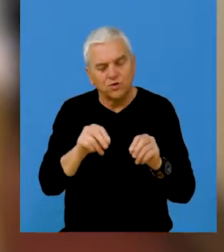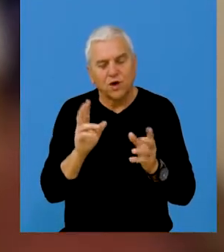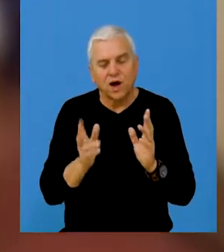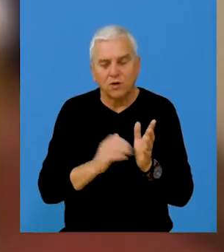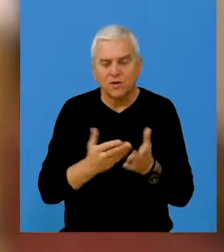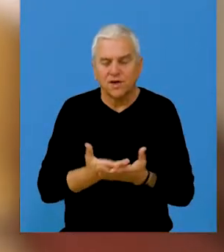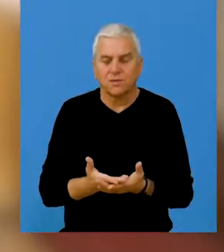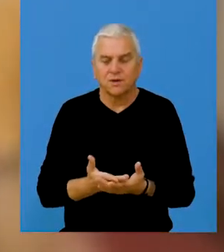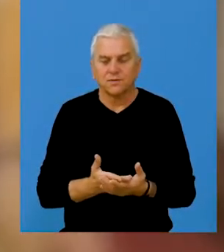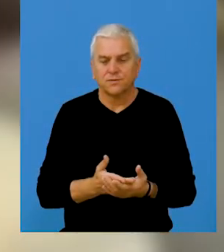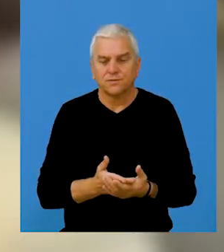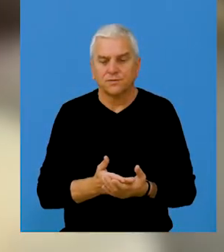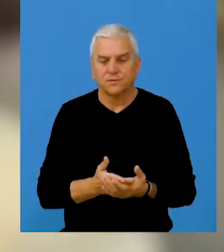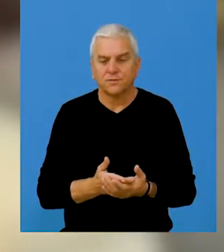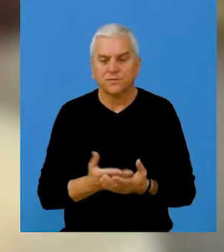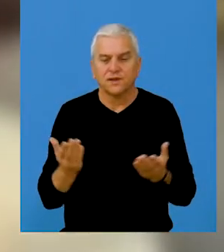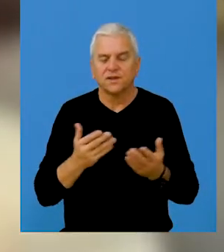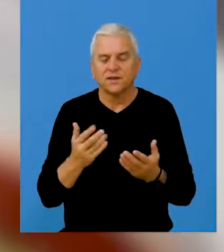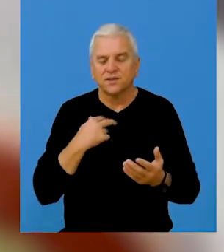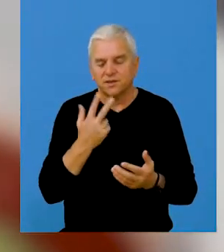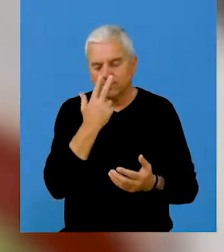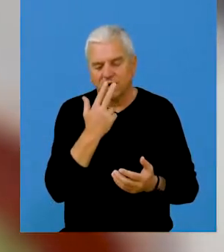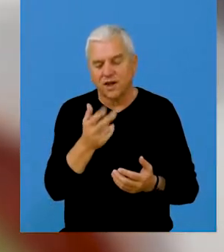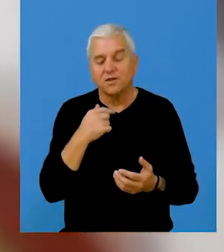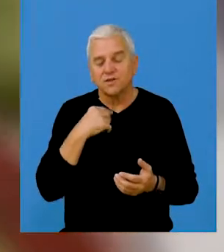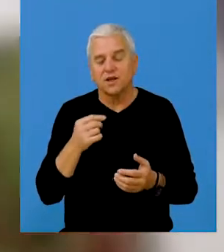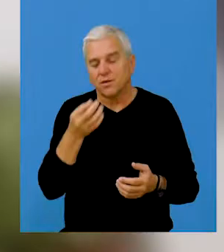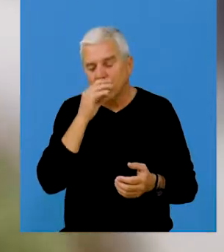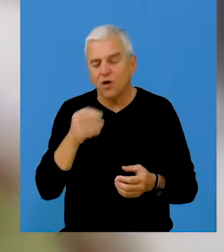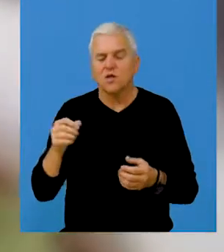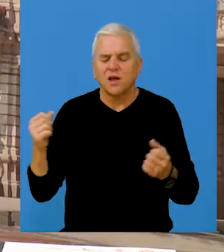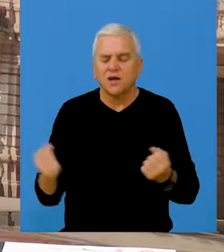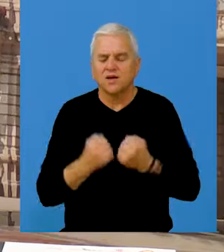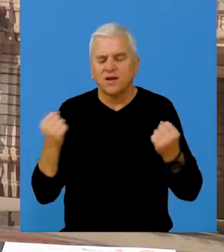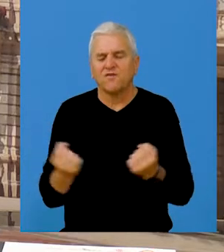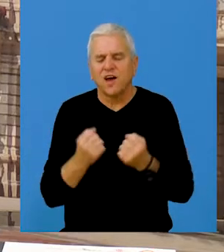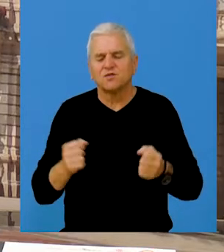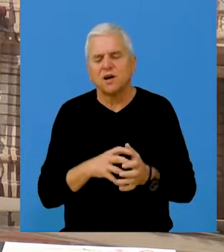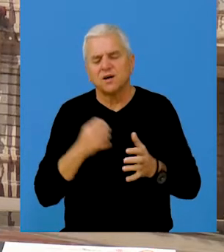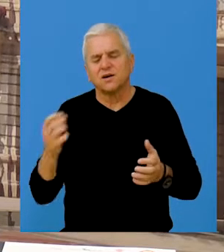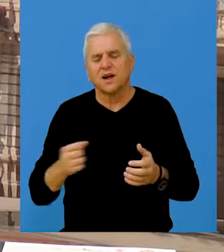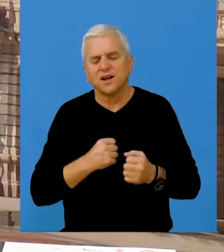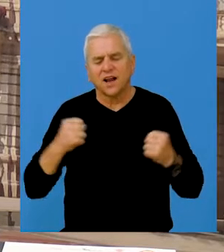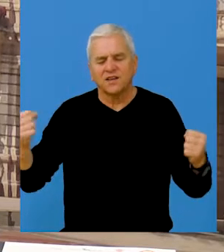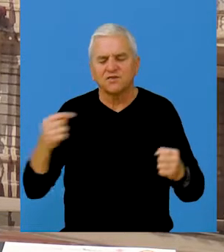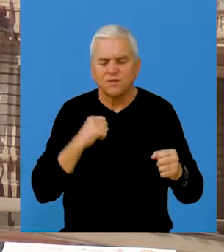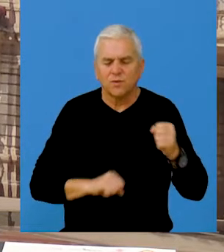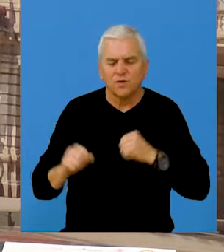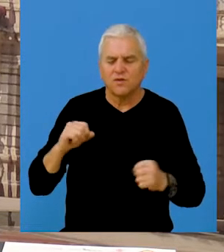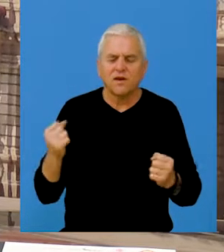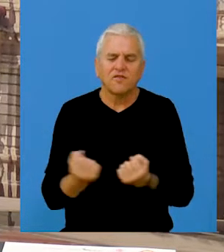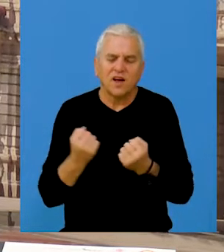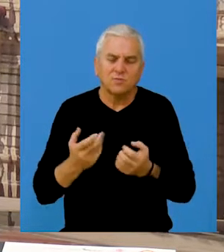koracima naučio, gde sam dalje, ja sam to sve usavršavao i